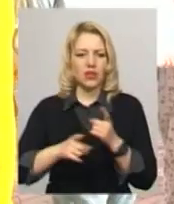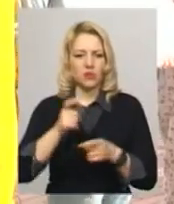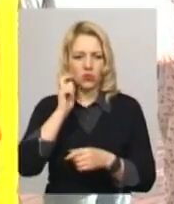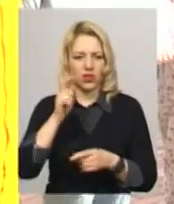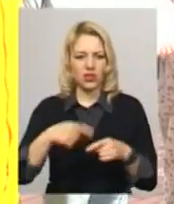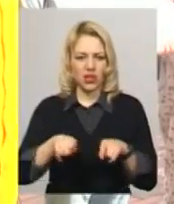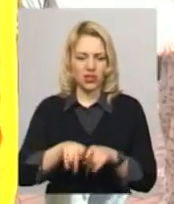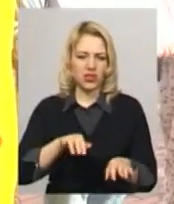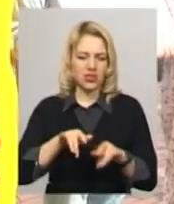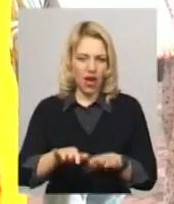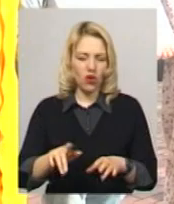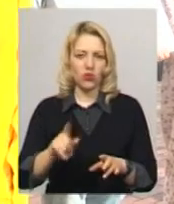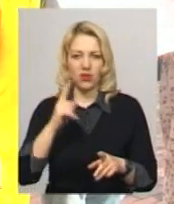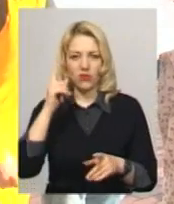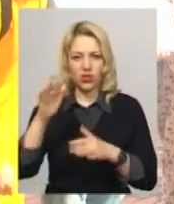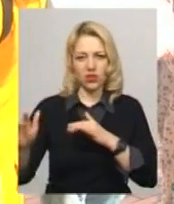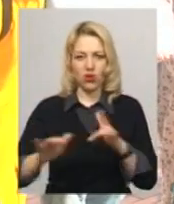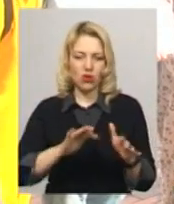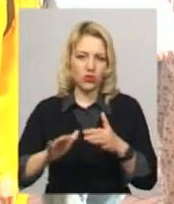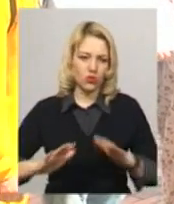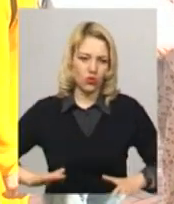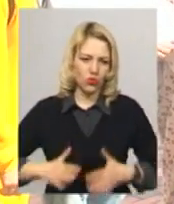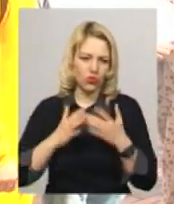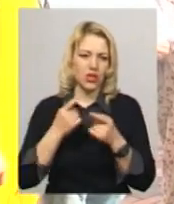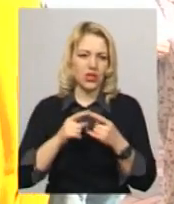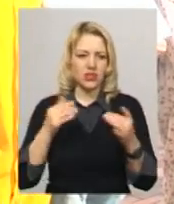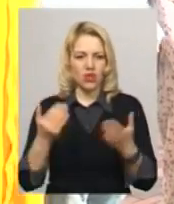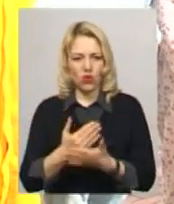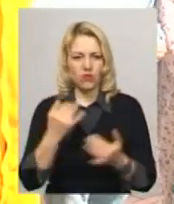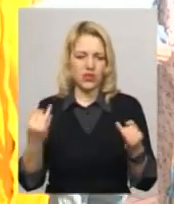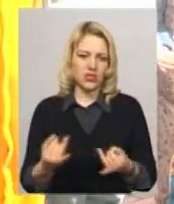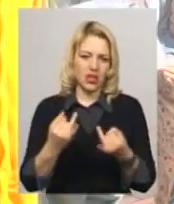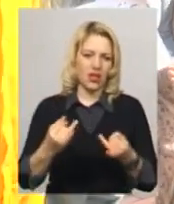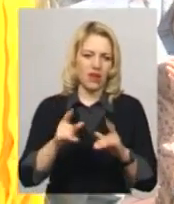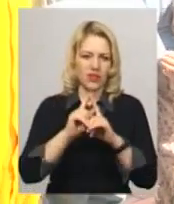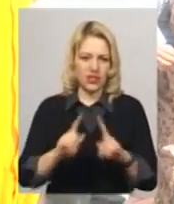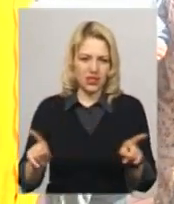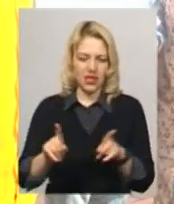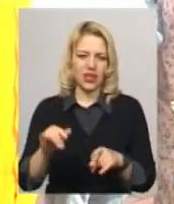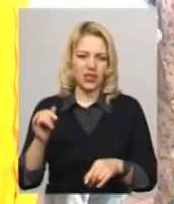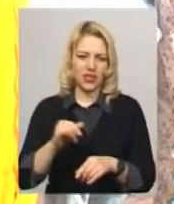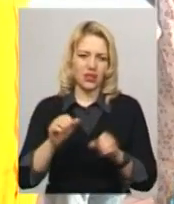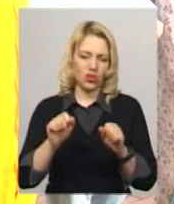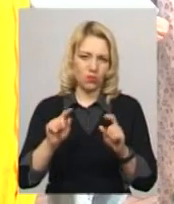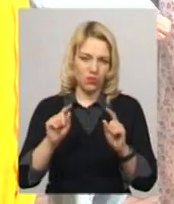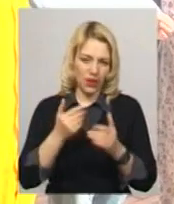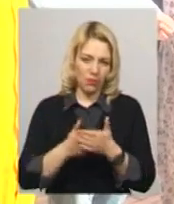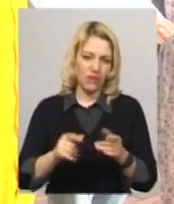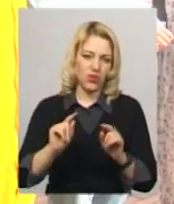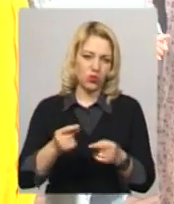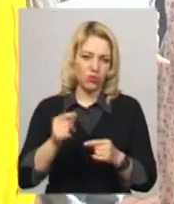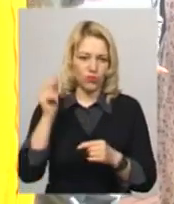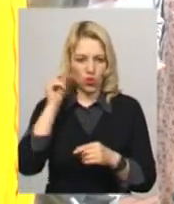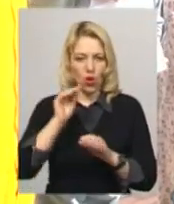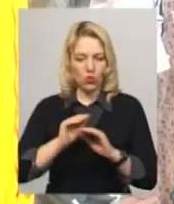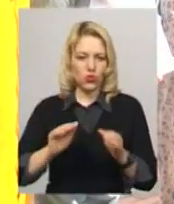вони точно розрухують, тому що це нове, це цікаве, це нестандартне. І, напевно, тому учні з